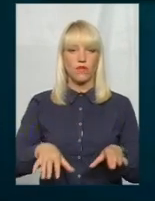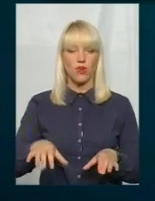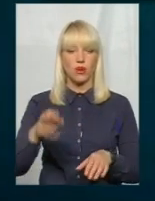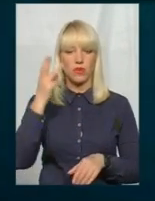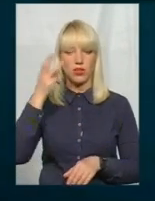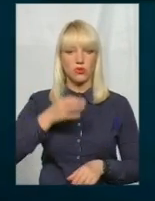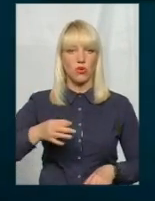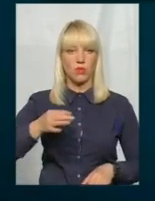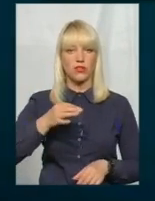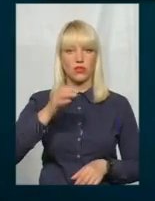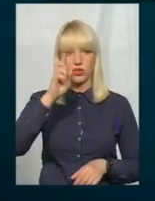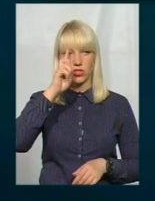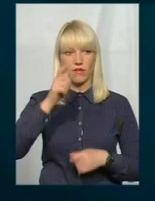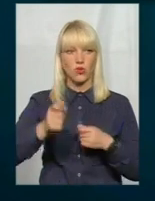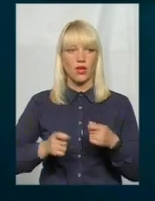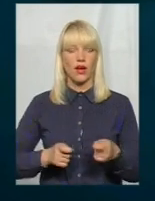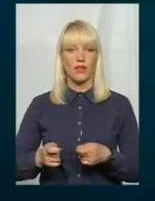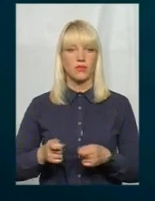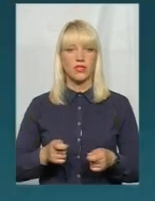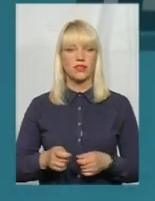обласної державної адміністрації.